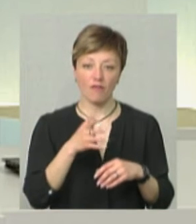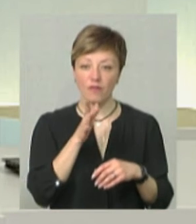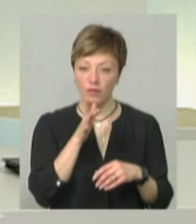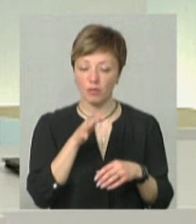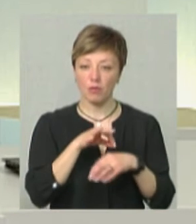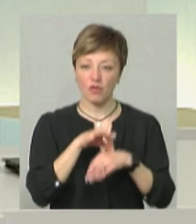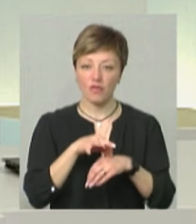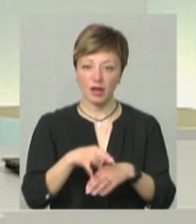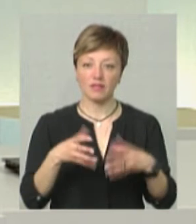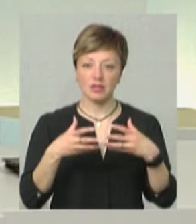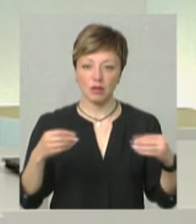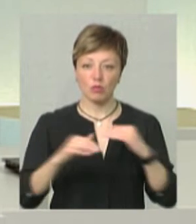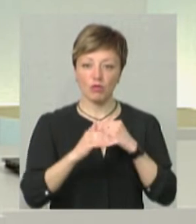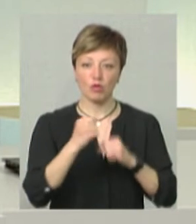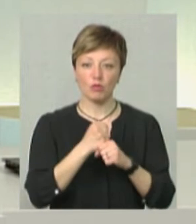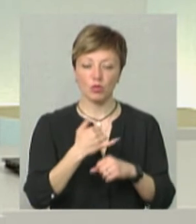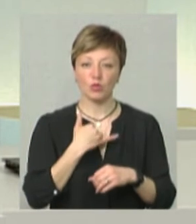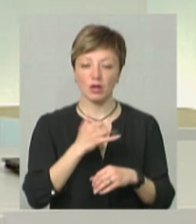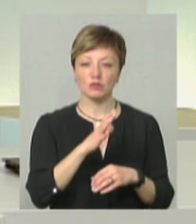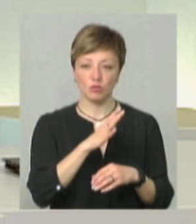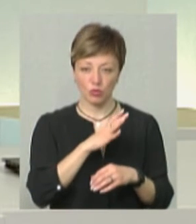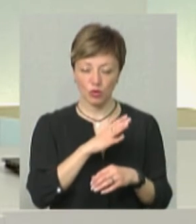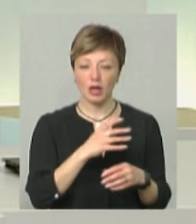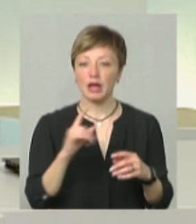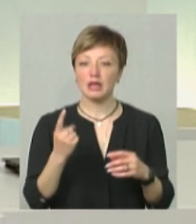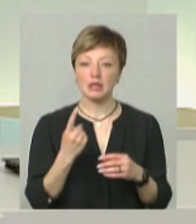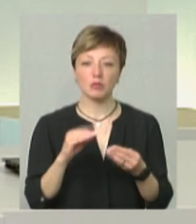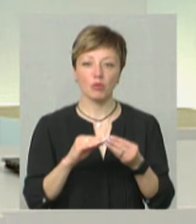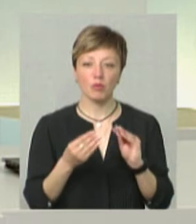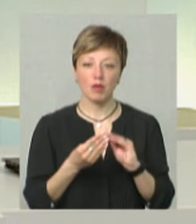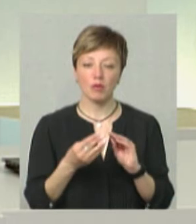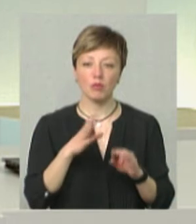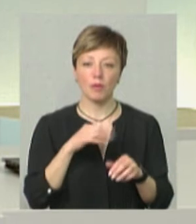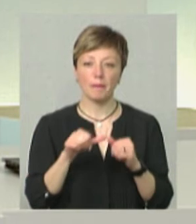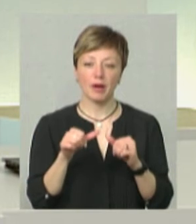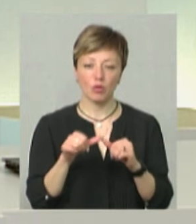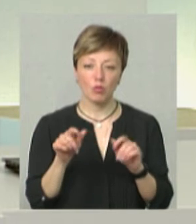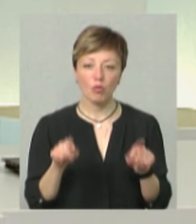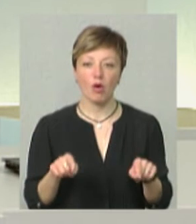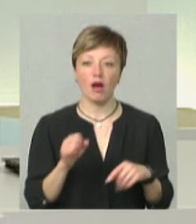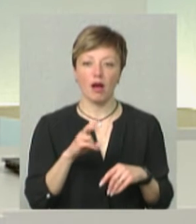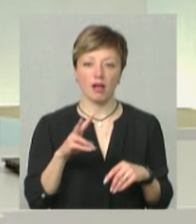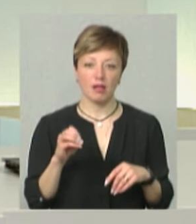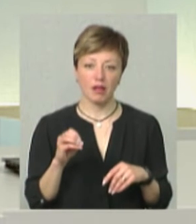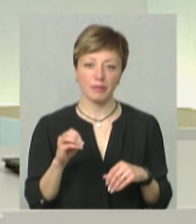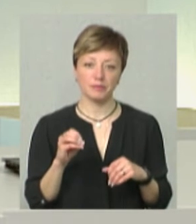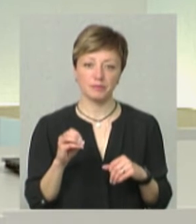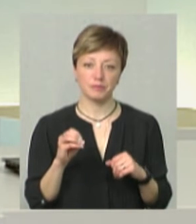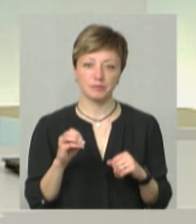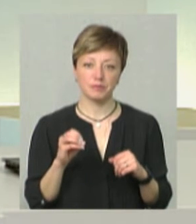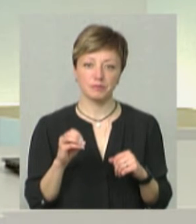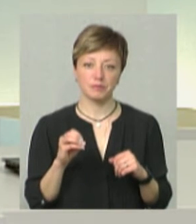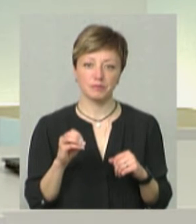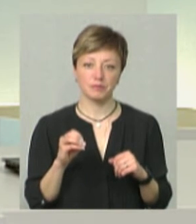-польових робіт ми були забезпечені. Єдине питання було в пальному, але, по суті,